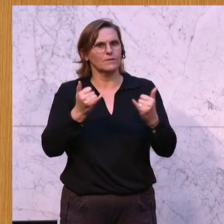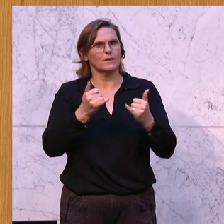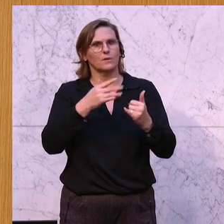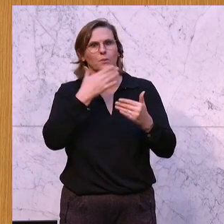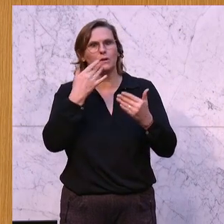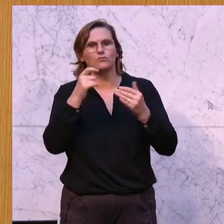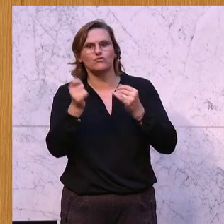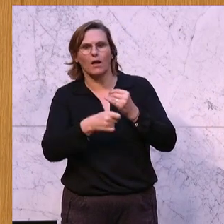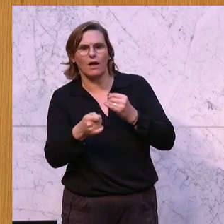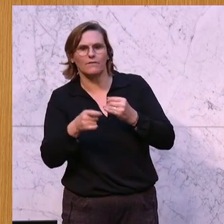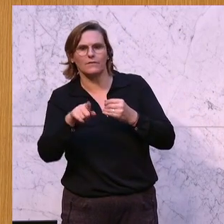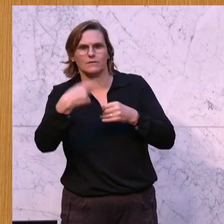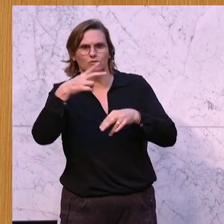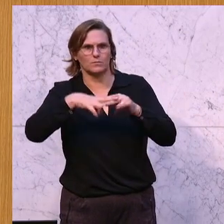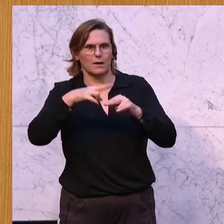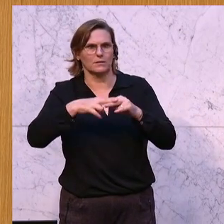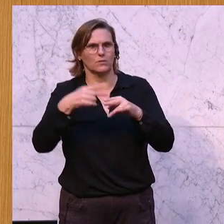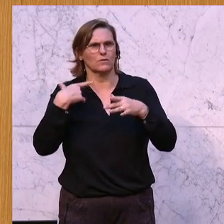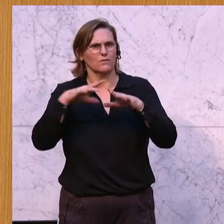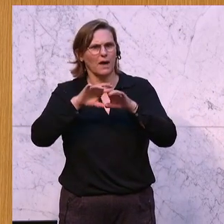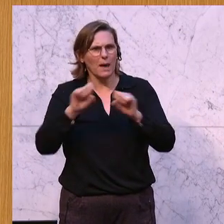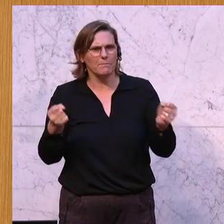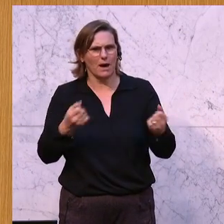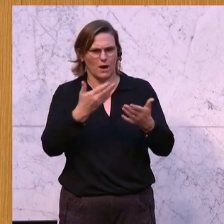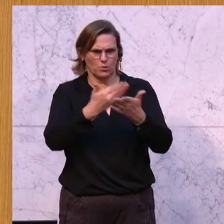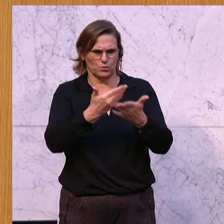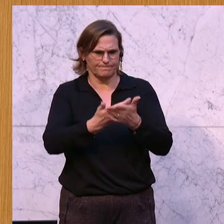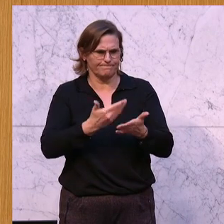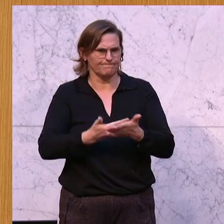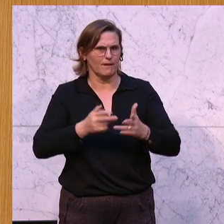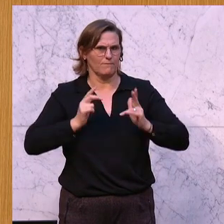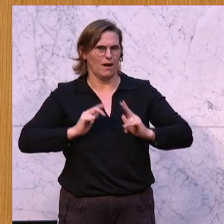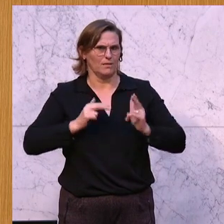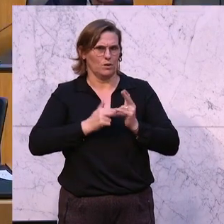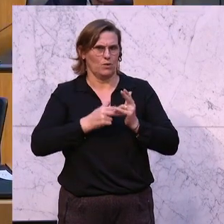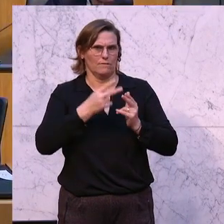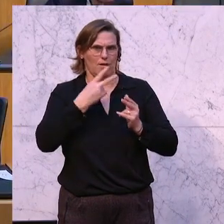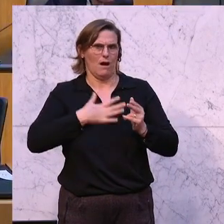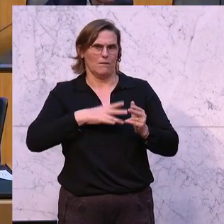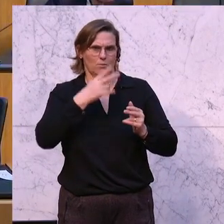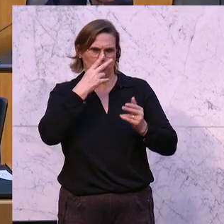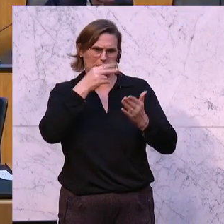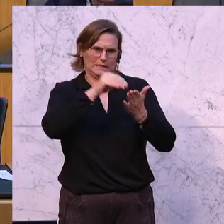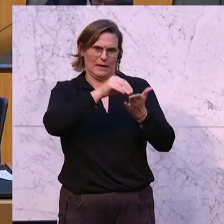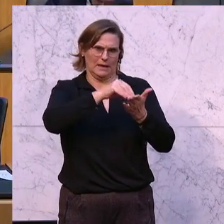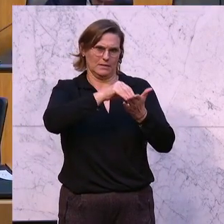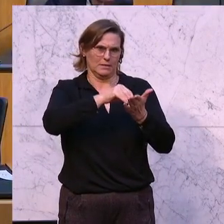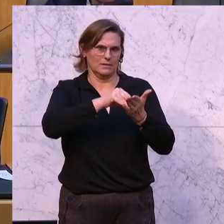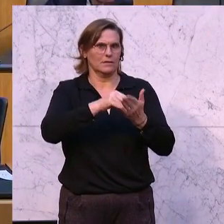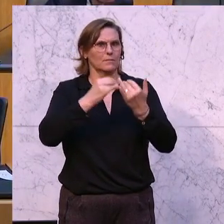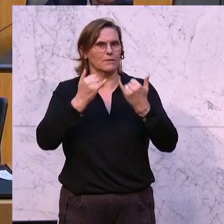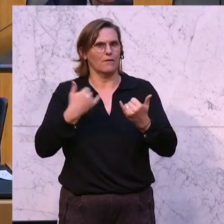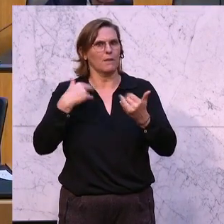da an Zielen bisher vereinbart ist, auf das warte ich noch, dass es wirklich schriftlich festgelegt wird. Aber das, was Sie ursprünglich